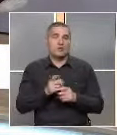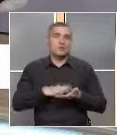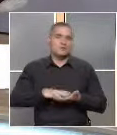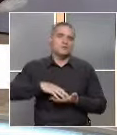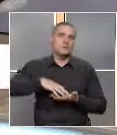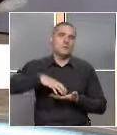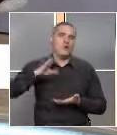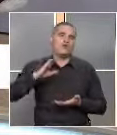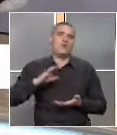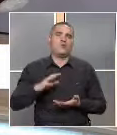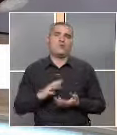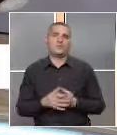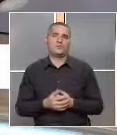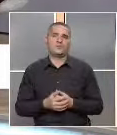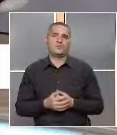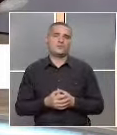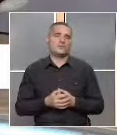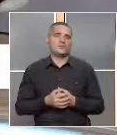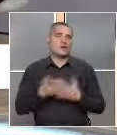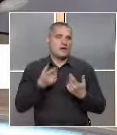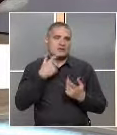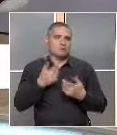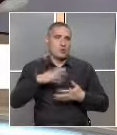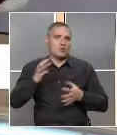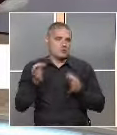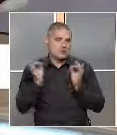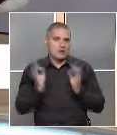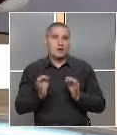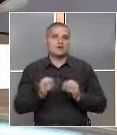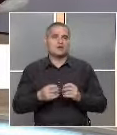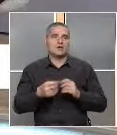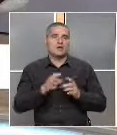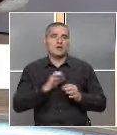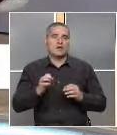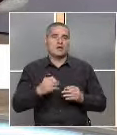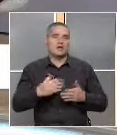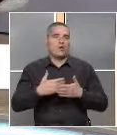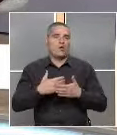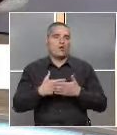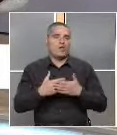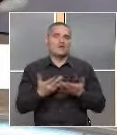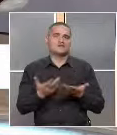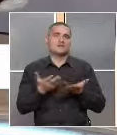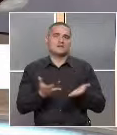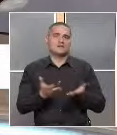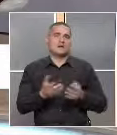сериозни и се отнасят с